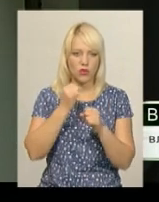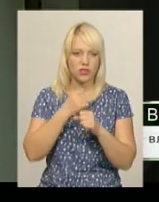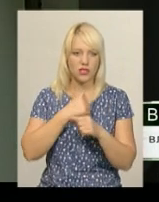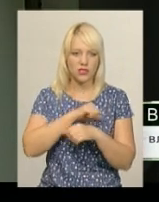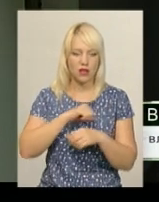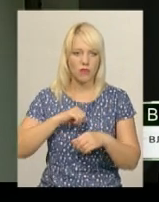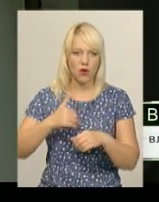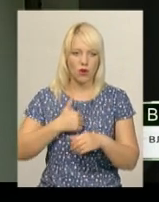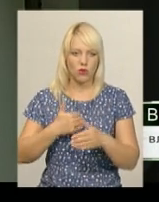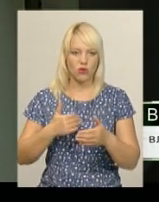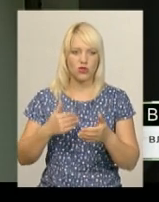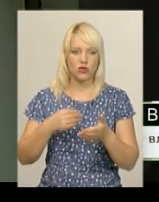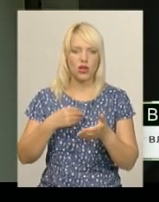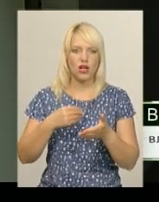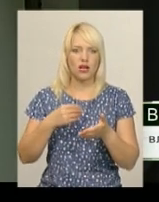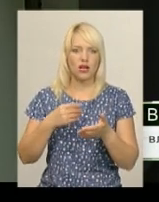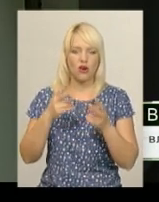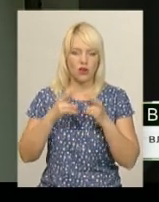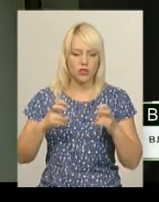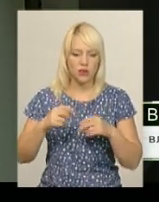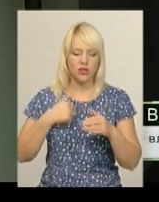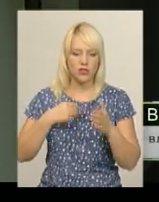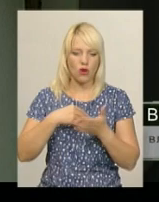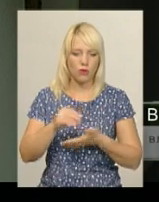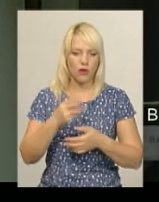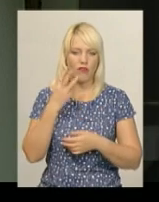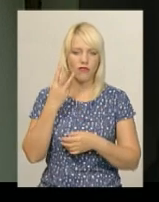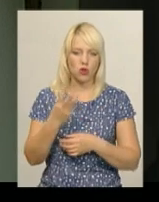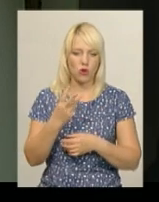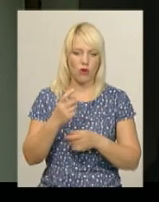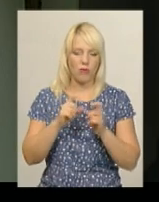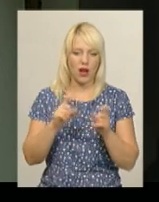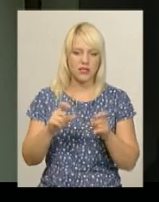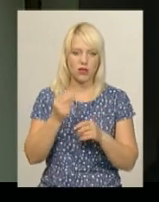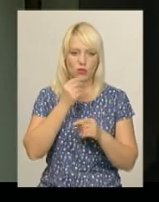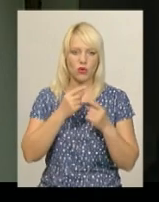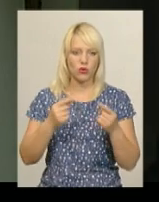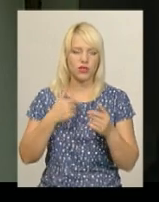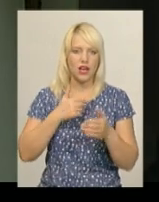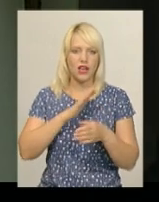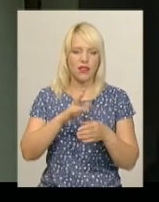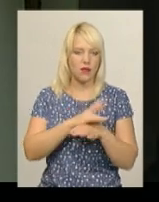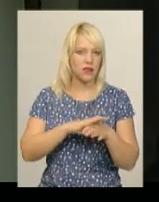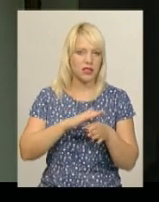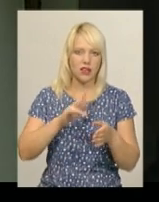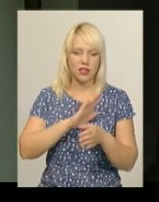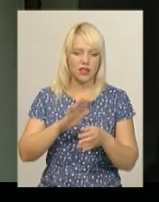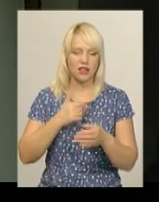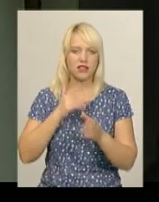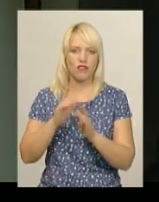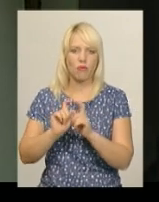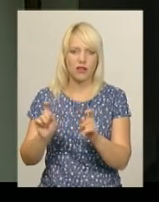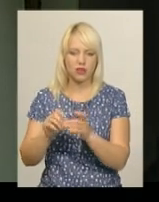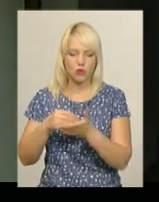розібратися, тому що я закупляю тільки в трьох магазинах продукти, бо мені не треба їхати на арію, бо це в мене все свіженьке, ми заморожуємо наперед.